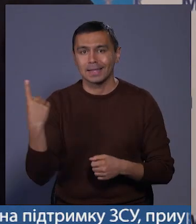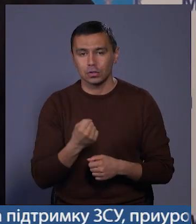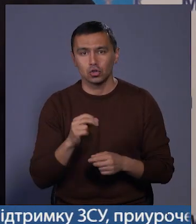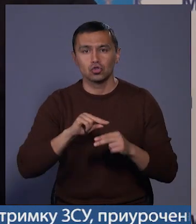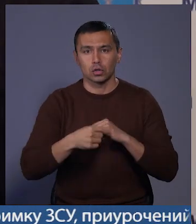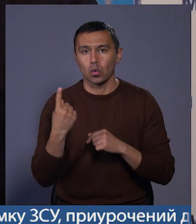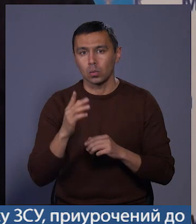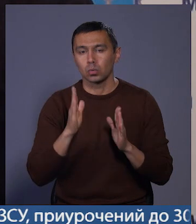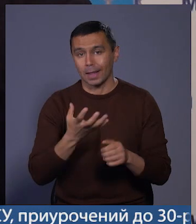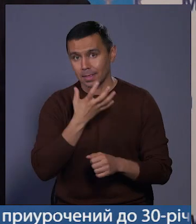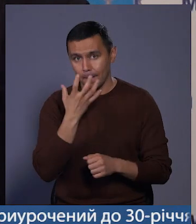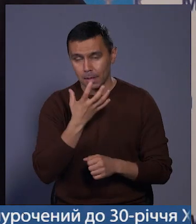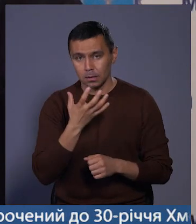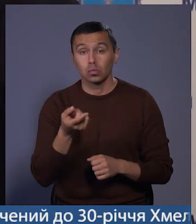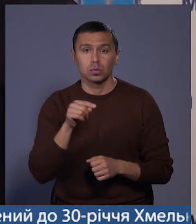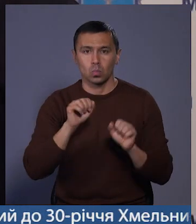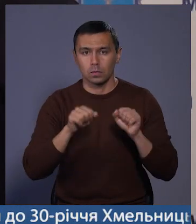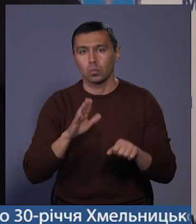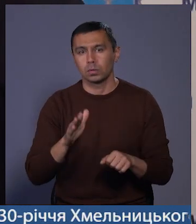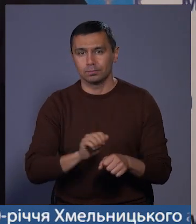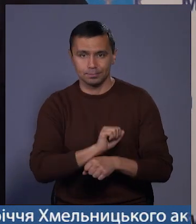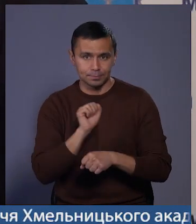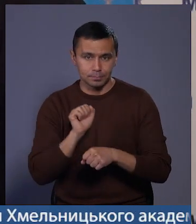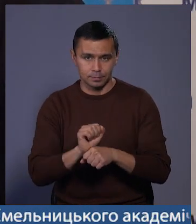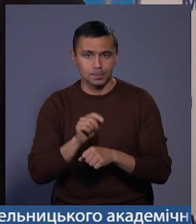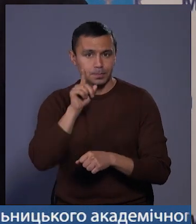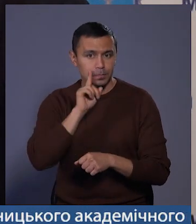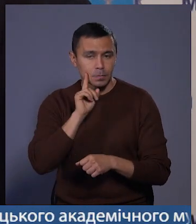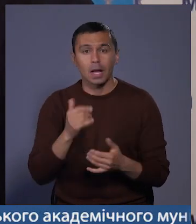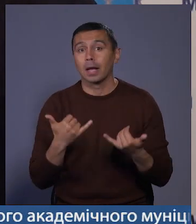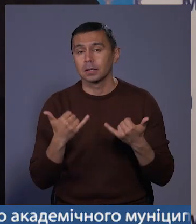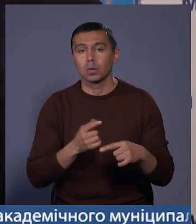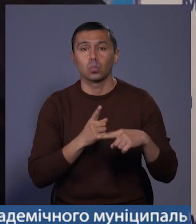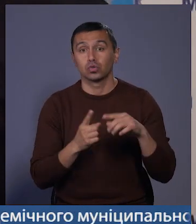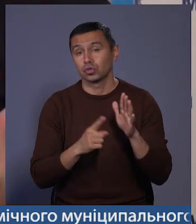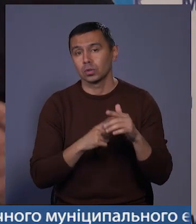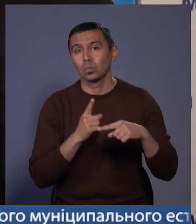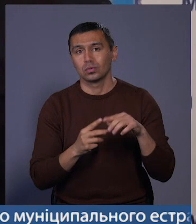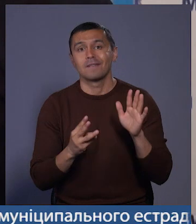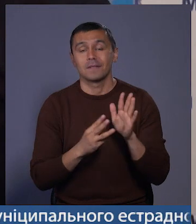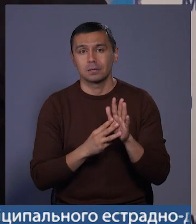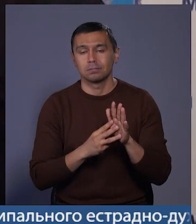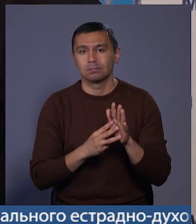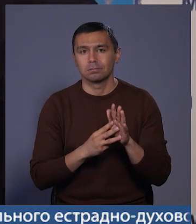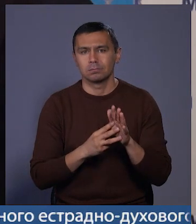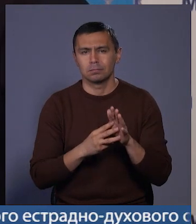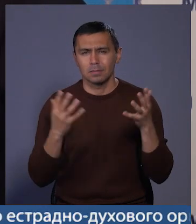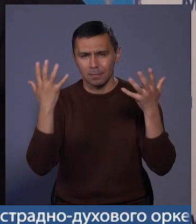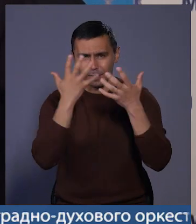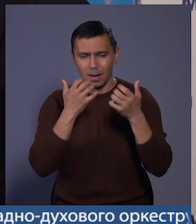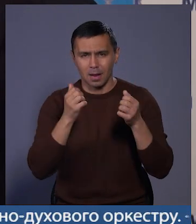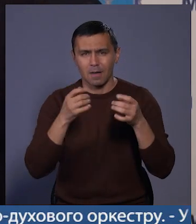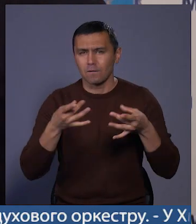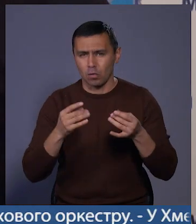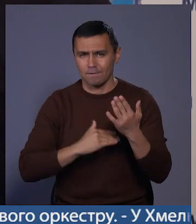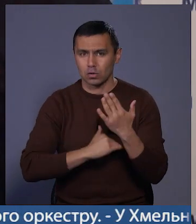через один буде теплий, ну тоді, можливо, будемо зупинятися. Зараз плюс шість, плюс вісім, мряка, висока